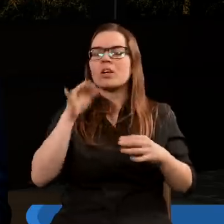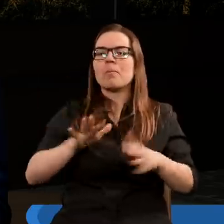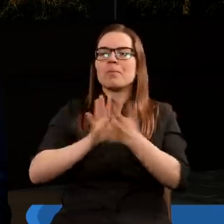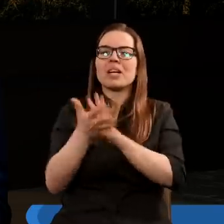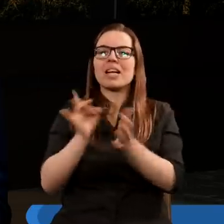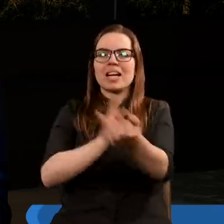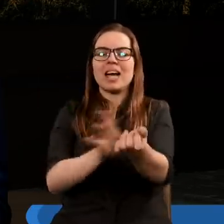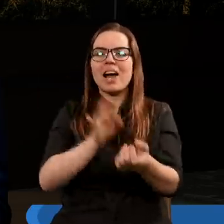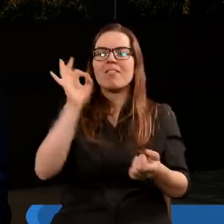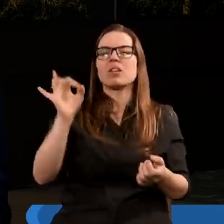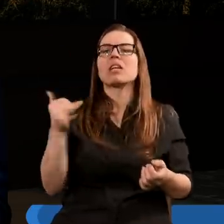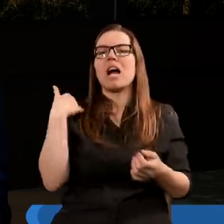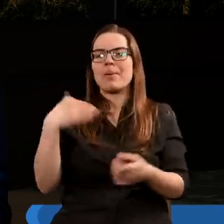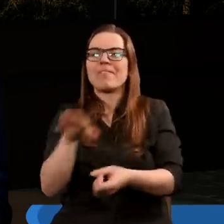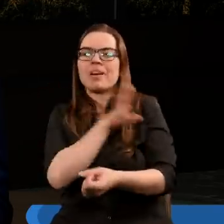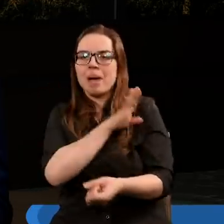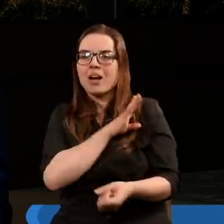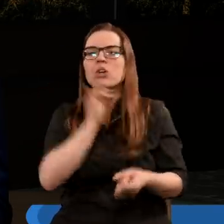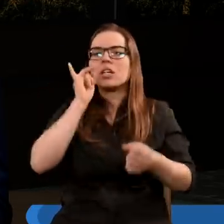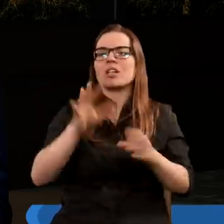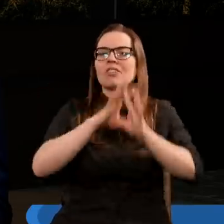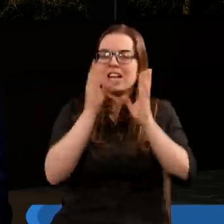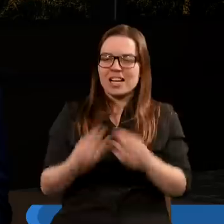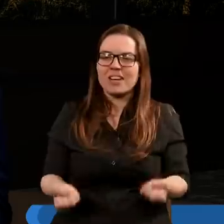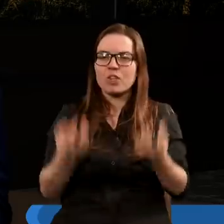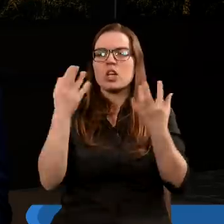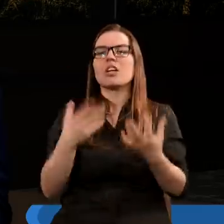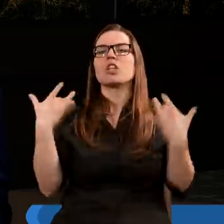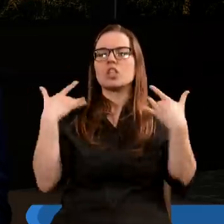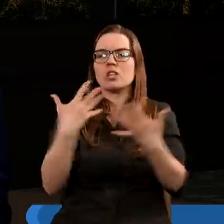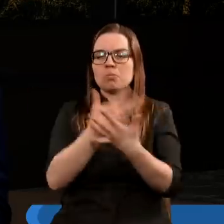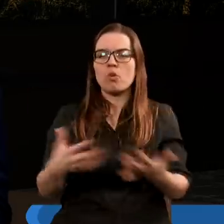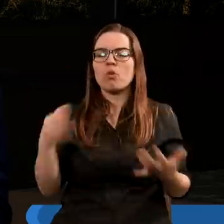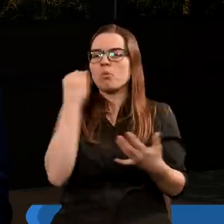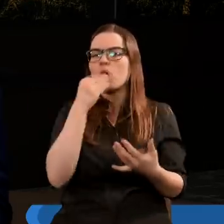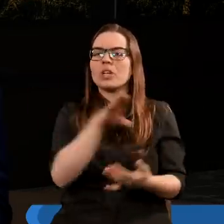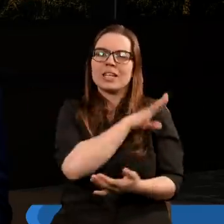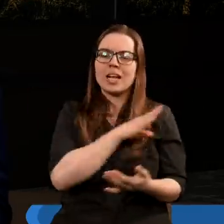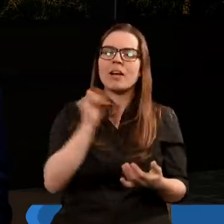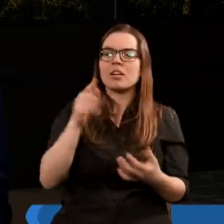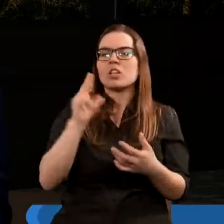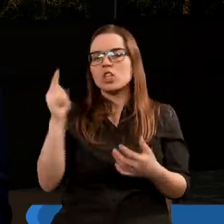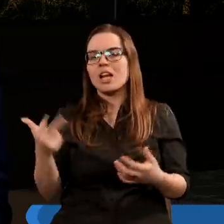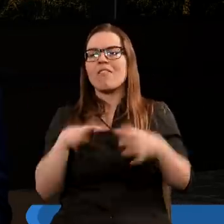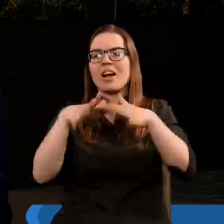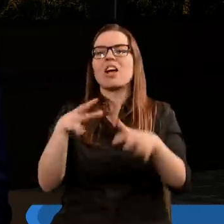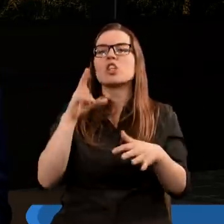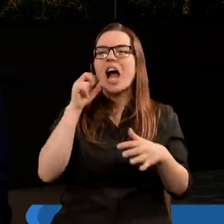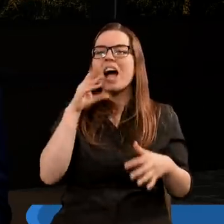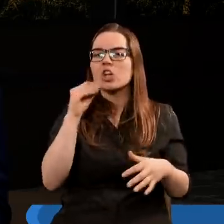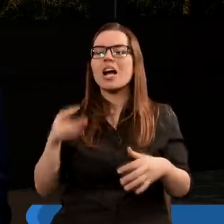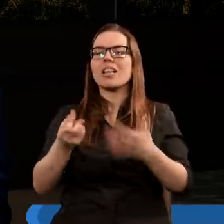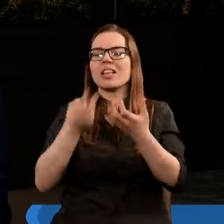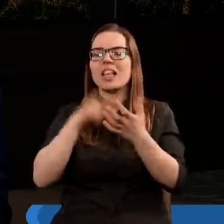w krew, jakby z umarłego. I wszelkie stworzenie żyjące w morzu zginęło. A trzeci wylał czaszę swoją na